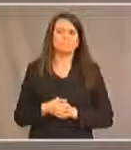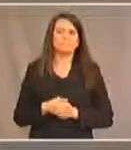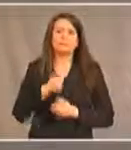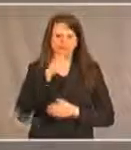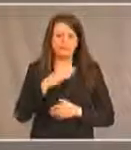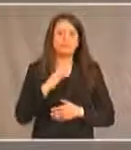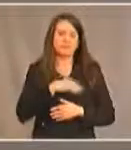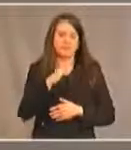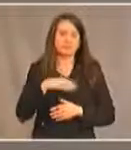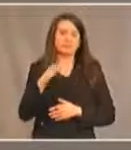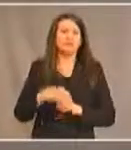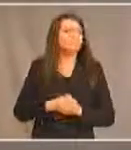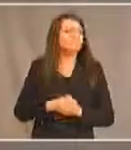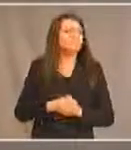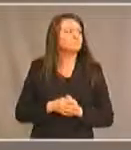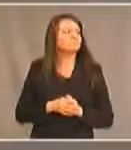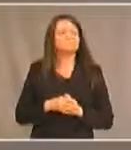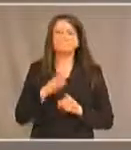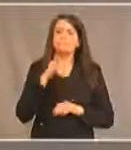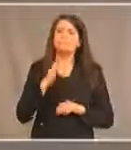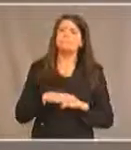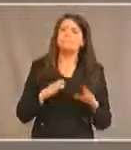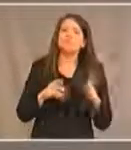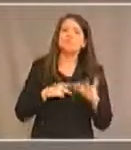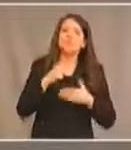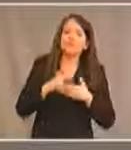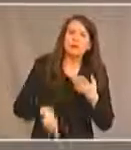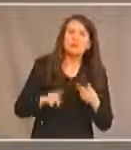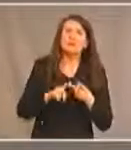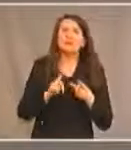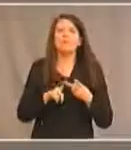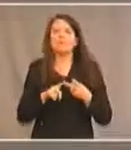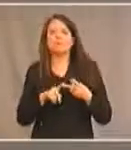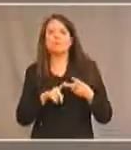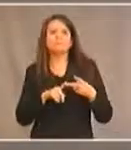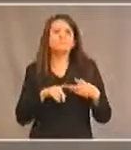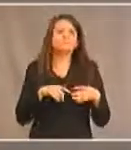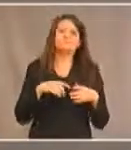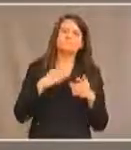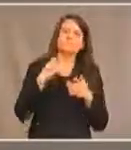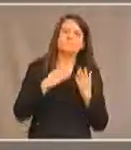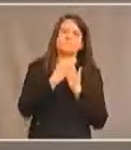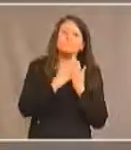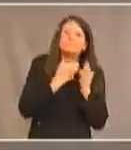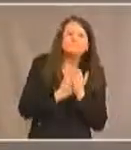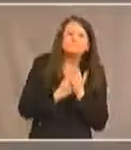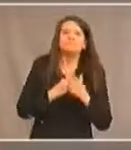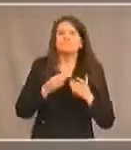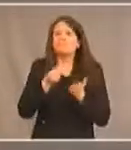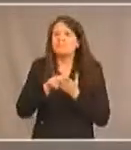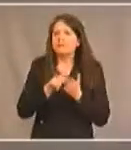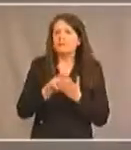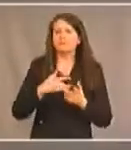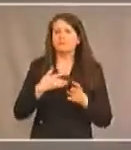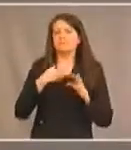Concernant l'accès à l'information et au programme et au financement qui semble problématique pour les Premières